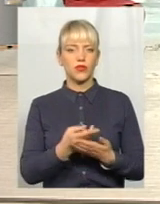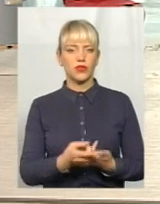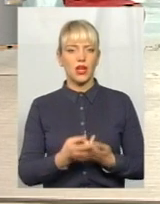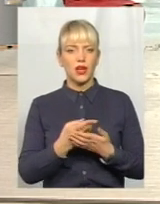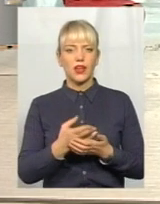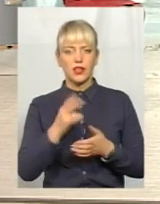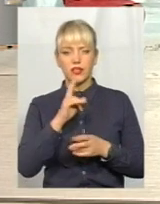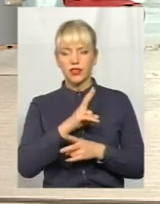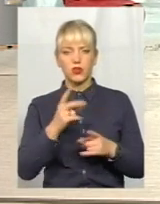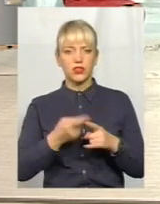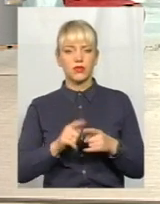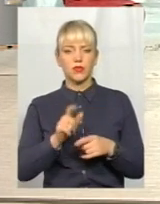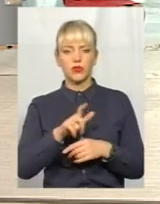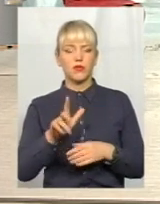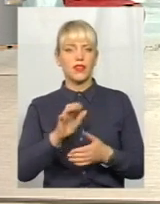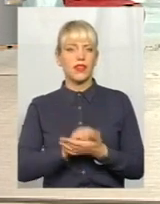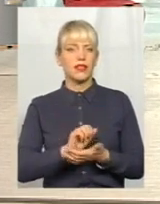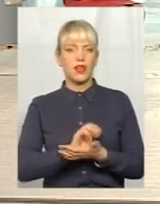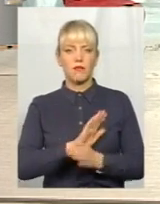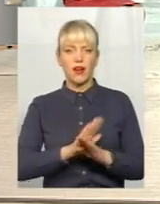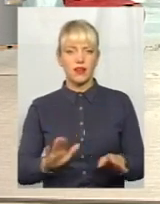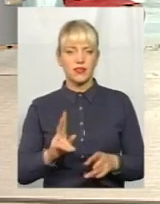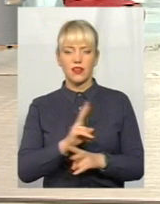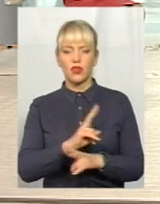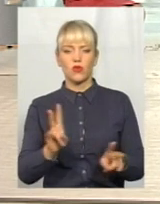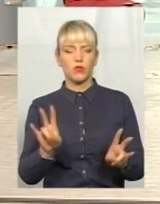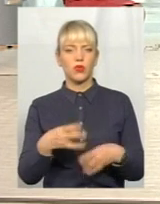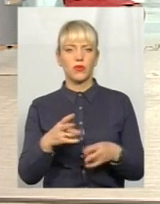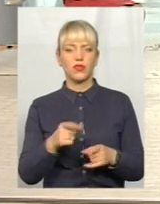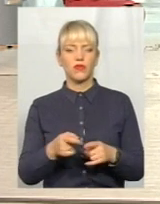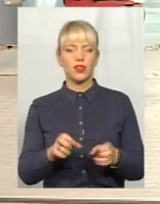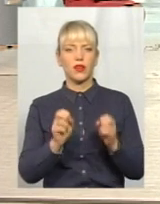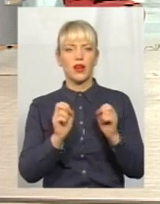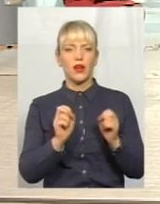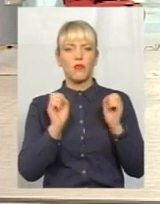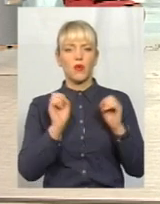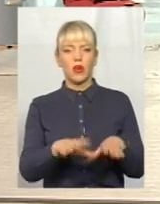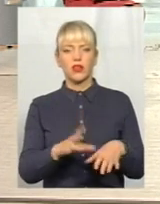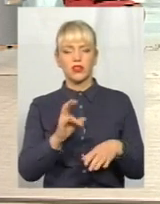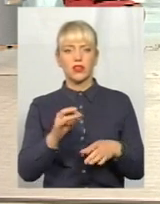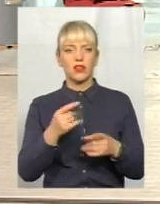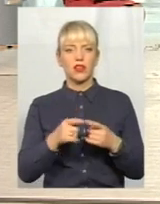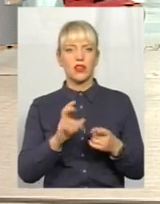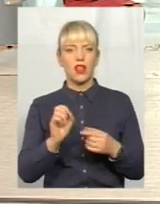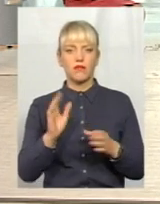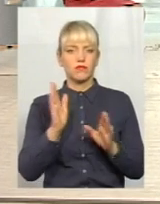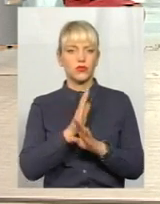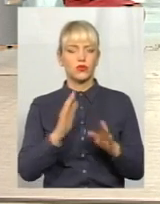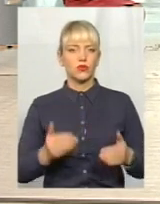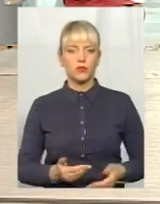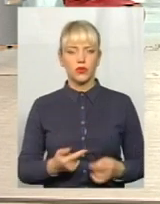ніхто ними не займається, вони нікому не потрібні, вони покинуті на производствосьби. Для таких хворих